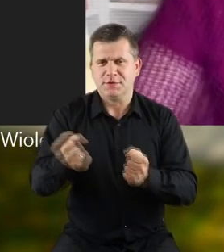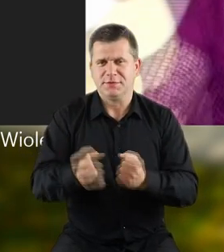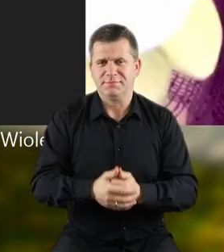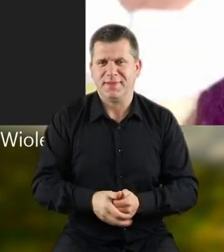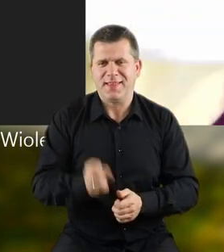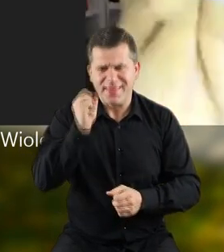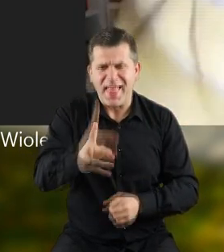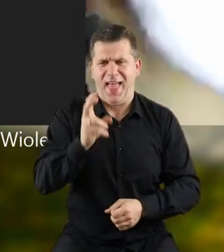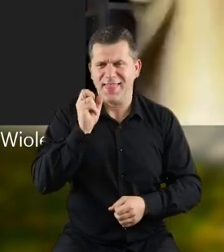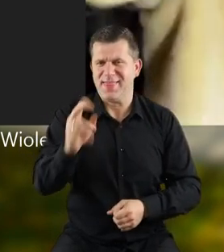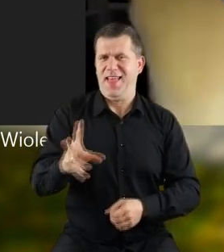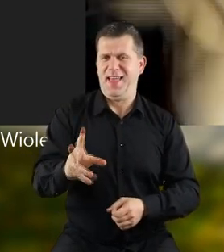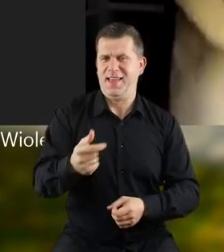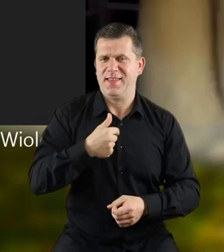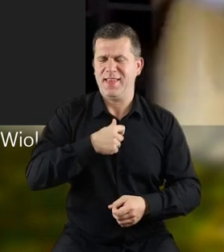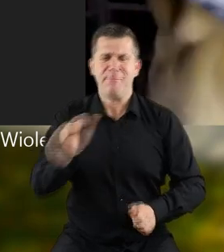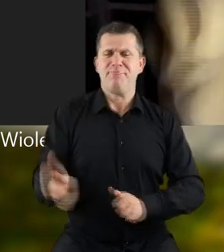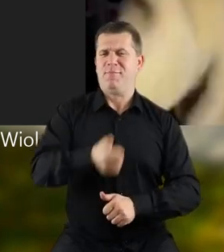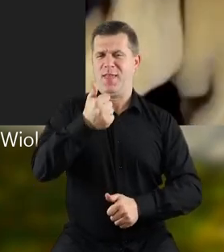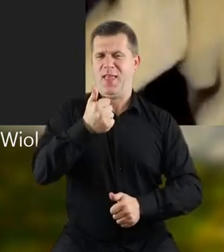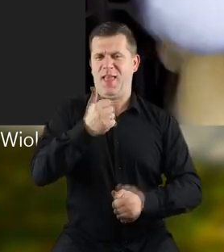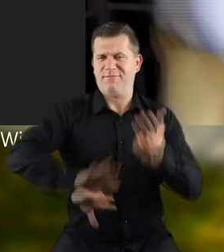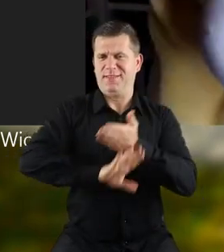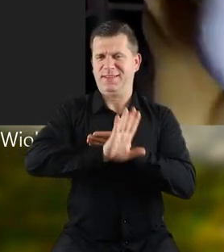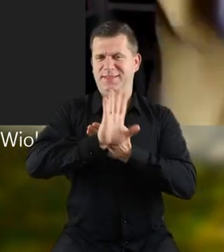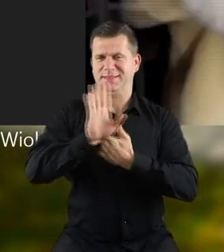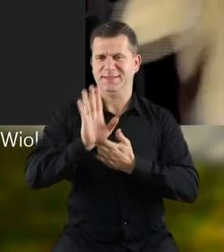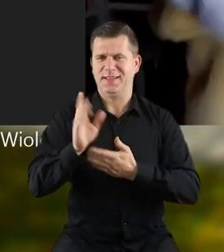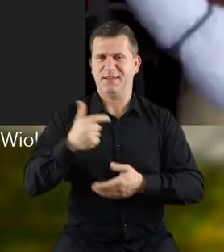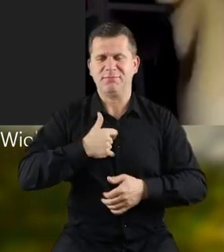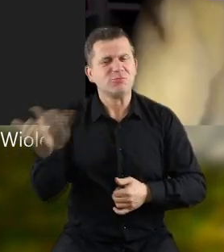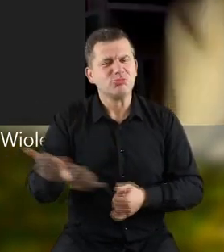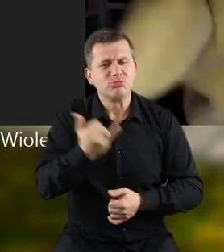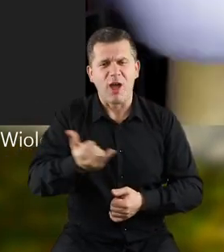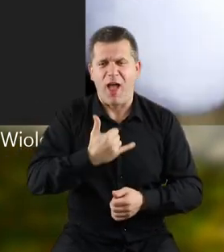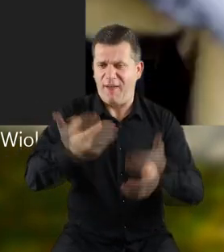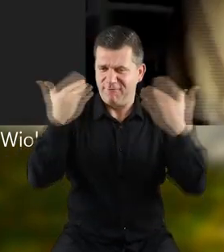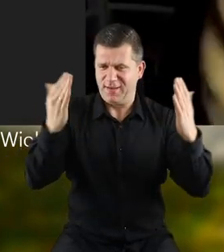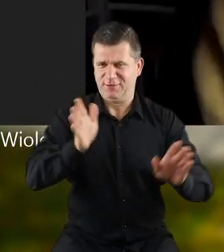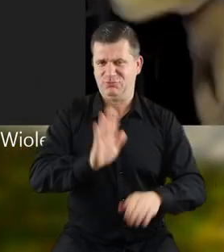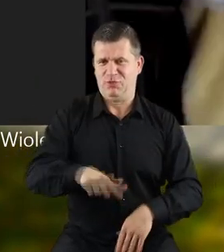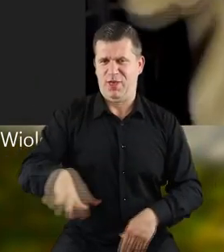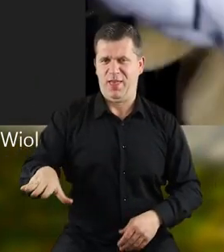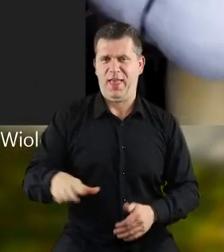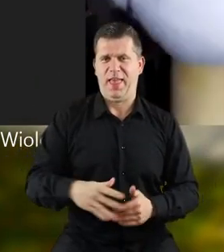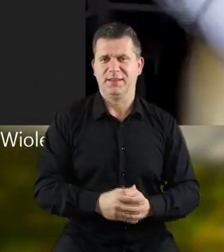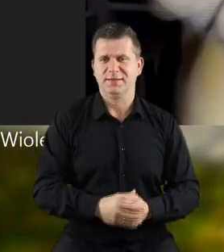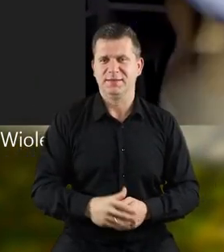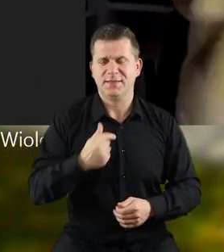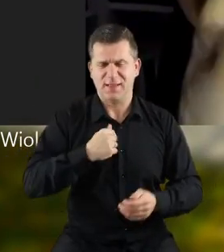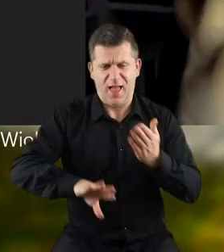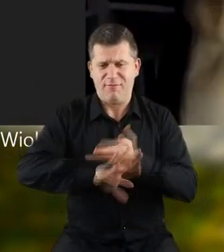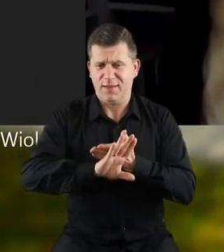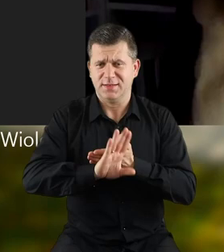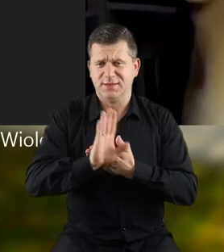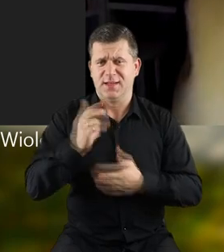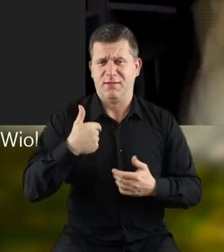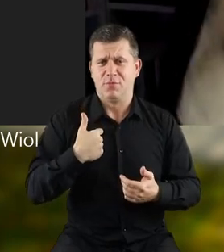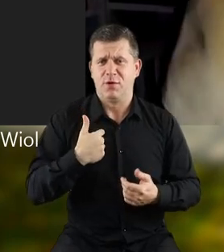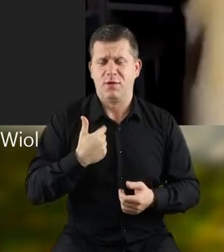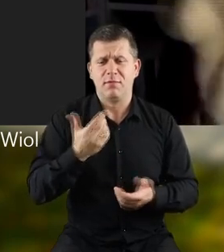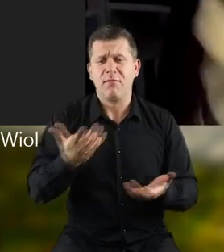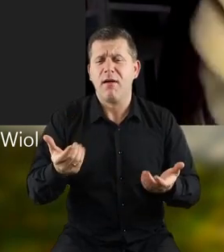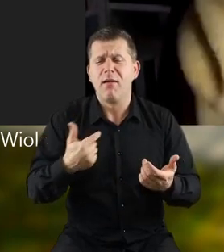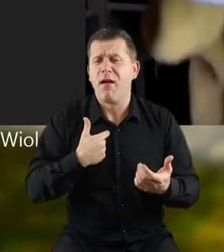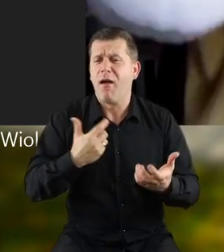utrzymać. Tak, ja pierwszy występuję, bo ja zawsze witam dzieci i ja występuję.